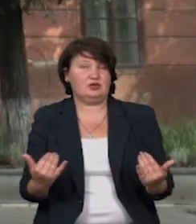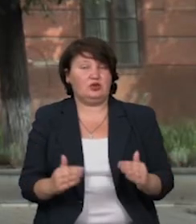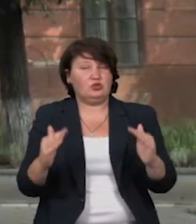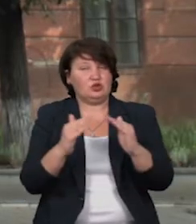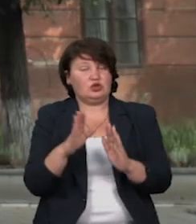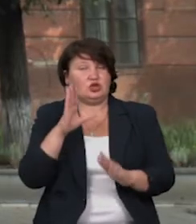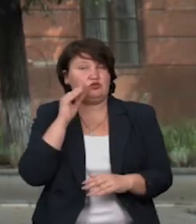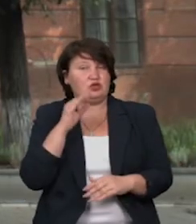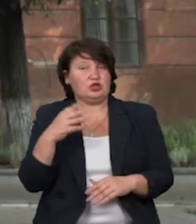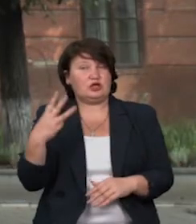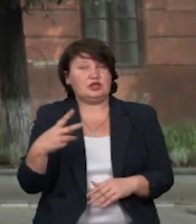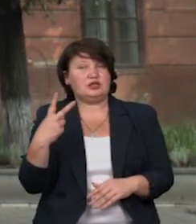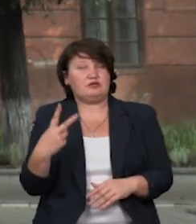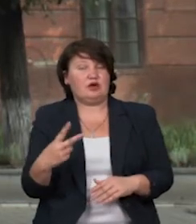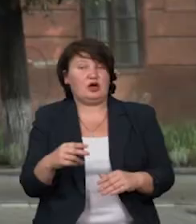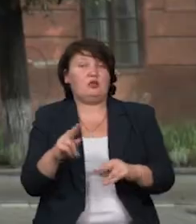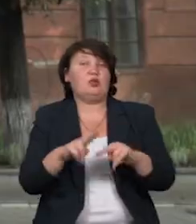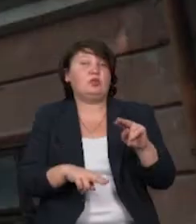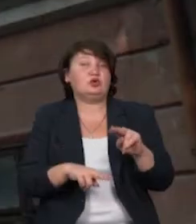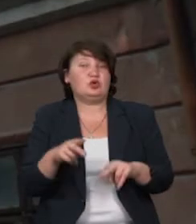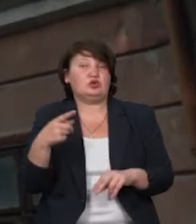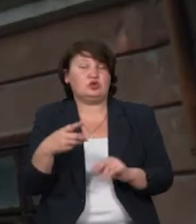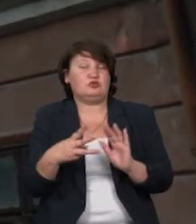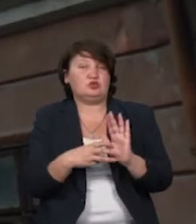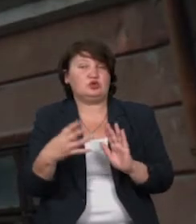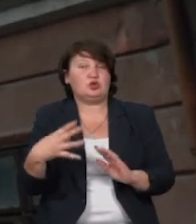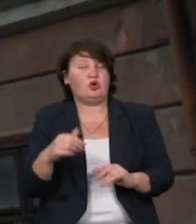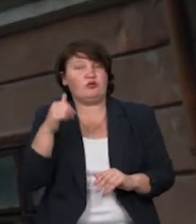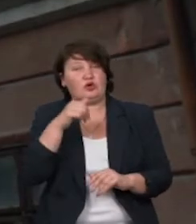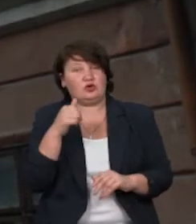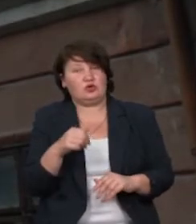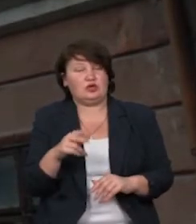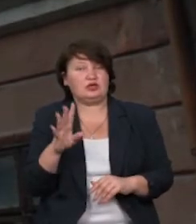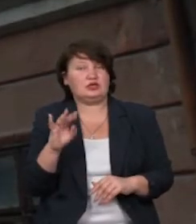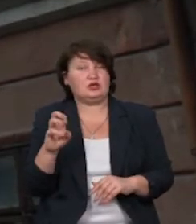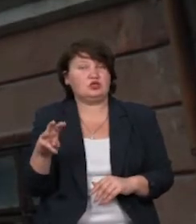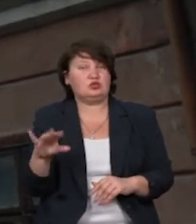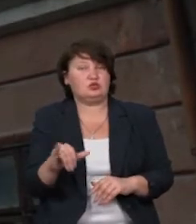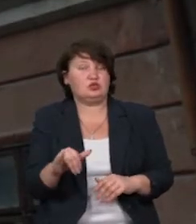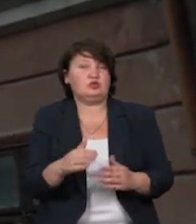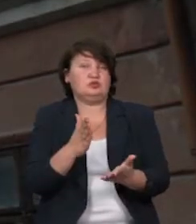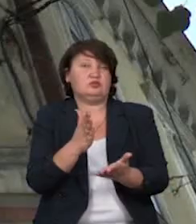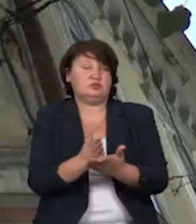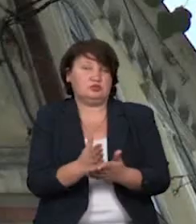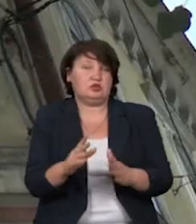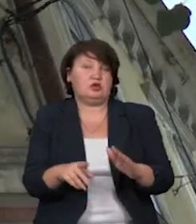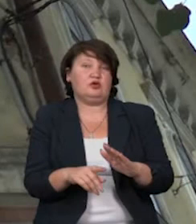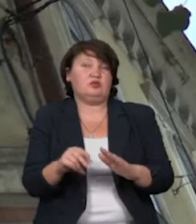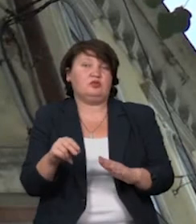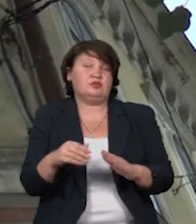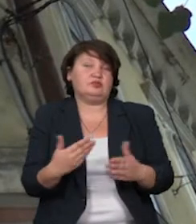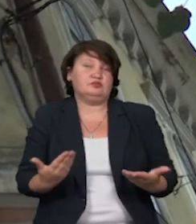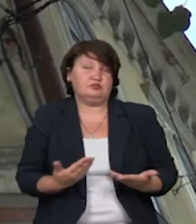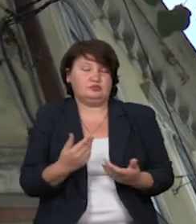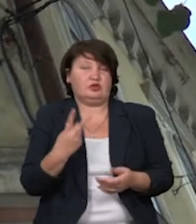Шевченка, 32, побудований приблизно у 1840-х роках у стилі класицизму. Він вистояв у мормулятовій пожежі та пережив дві